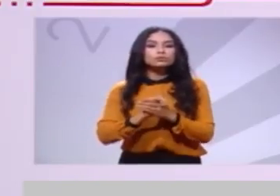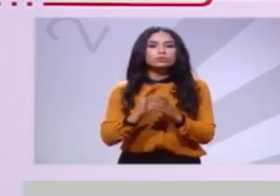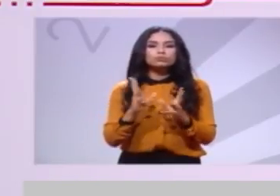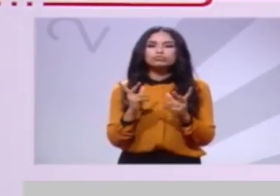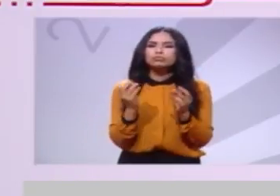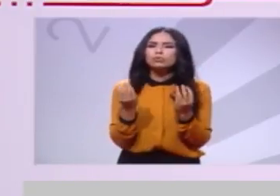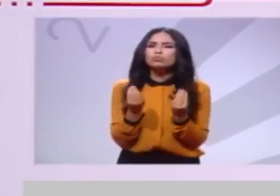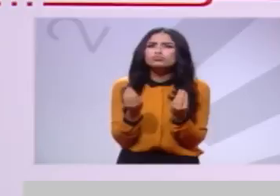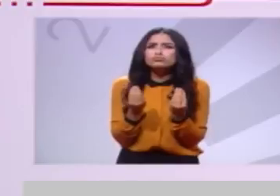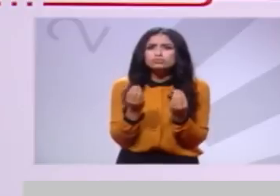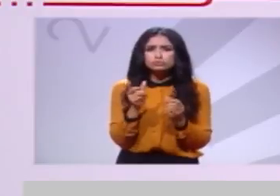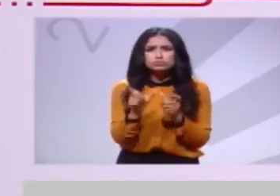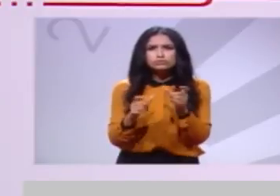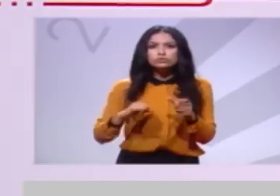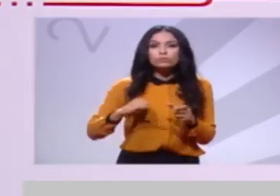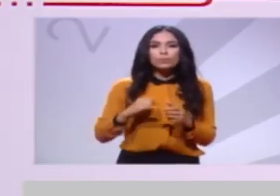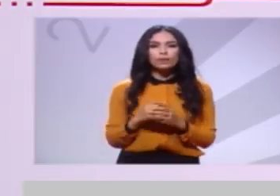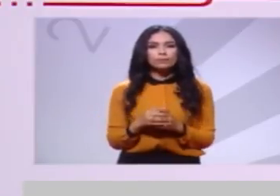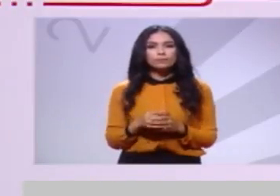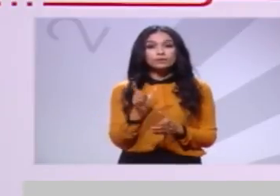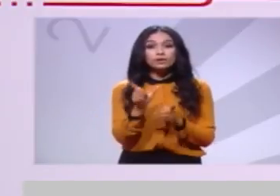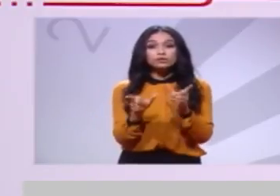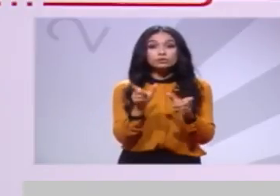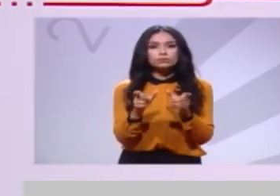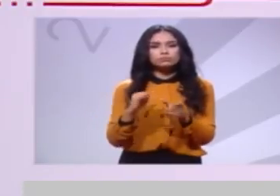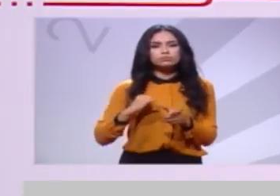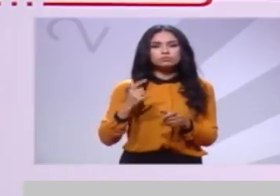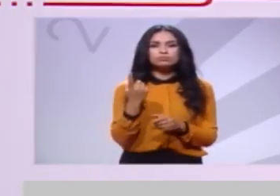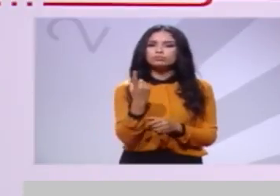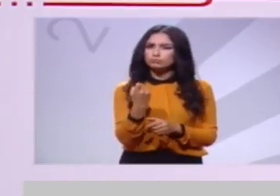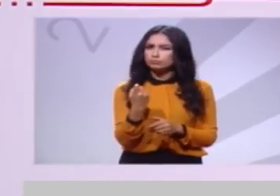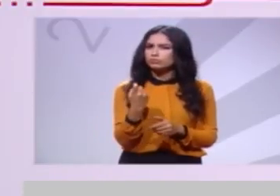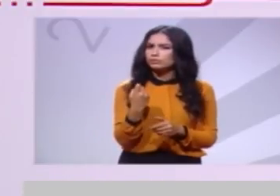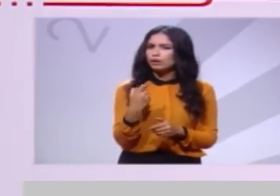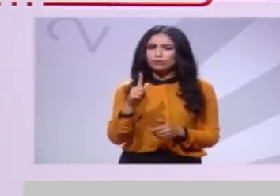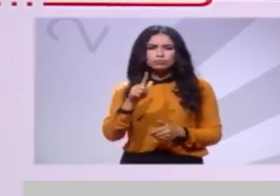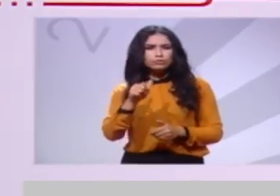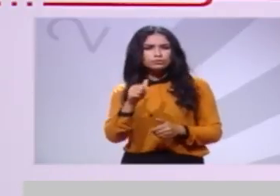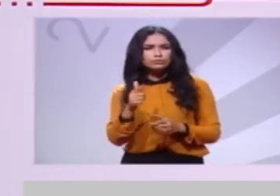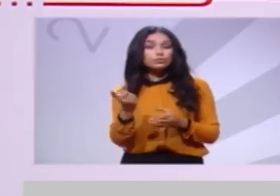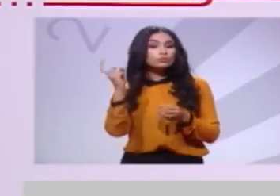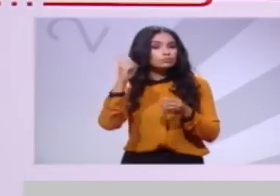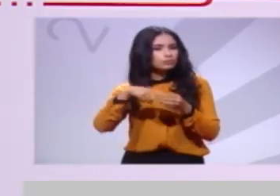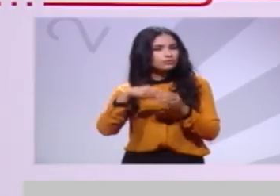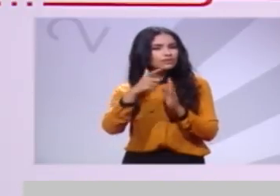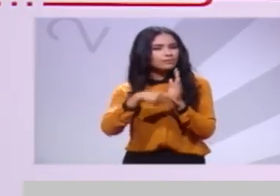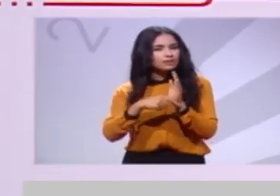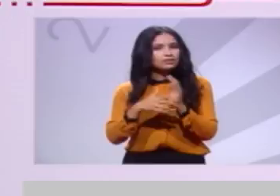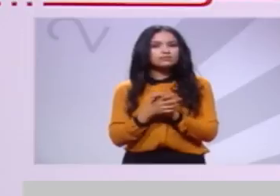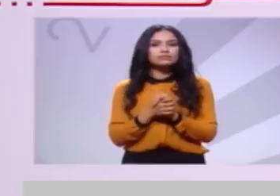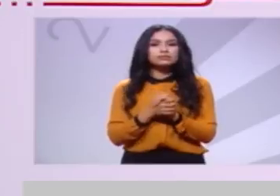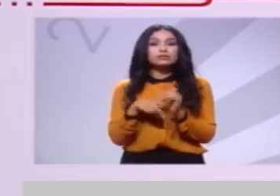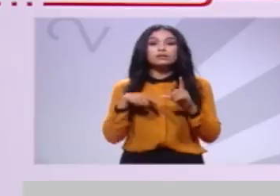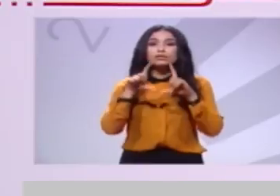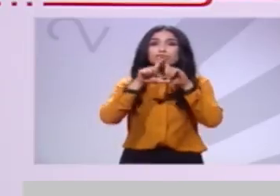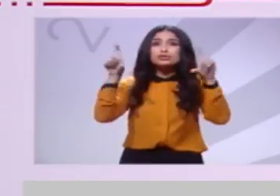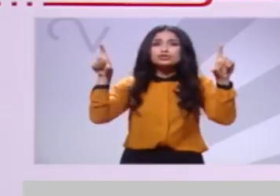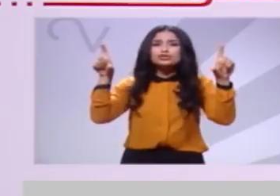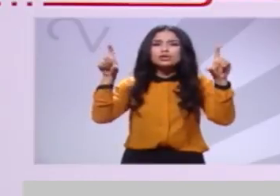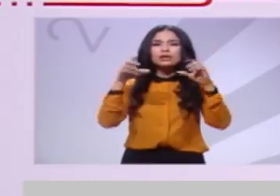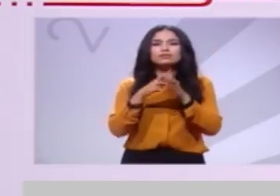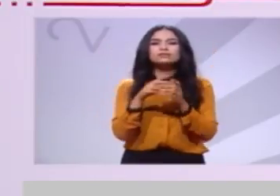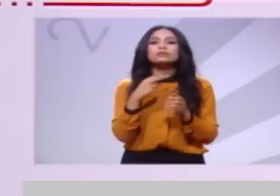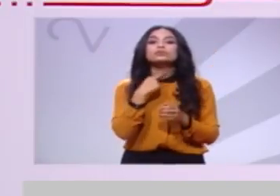اليوم موجود وقرر انه يدخل في الانتخابات هذي ومعامل عليكم باش تصوتوا له هذك عليهش اخترنا انه يكون شعار نواب شباب